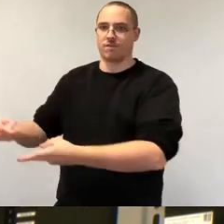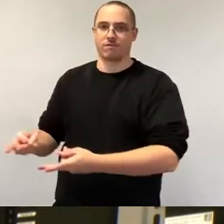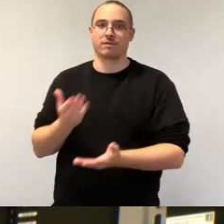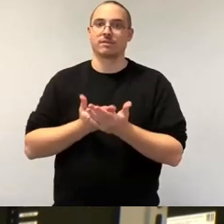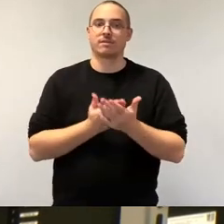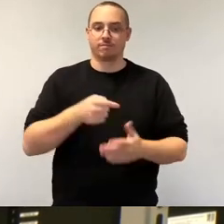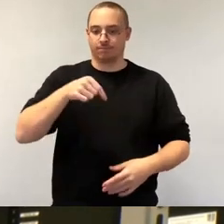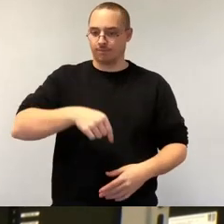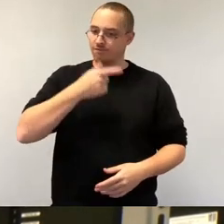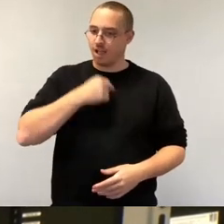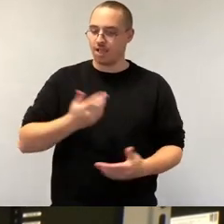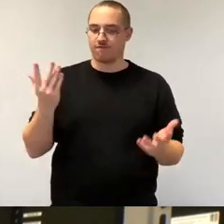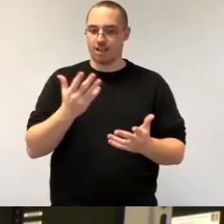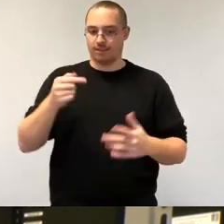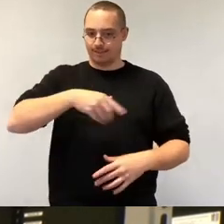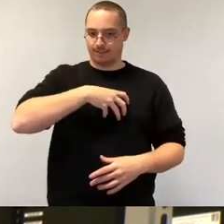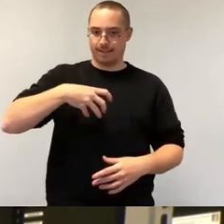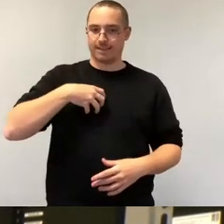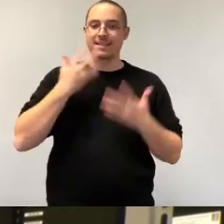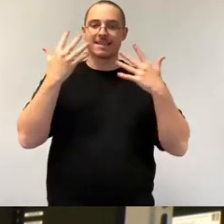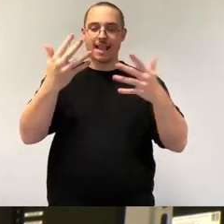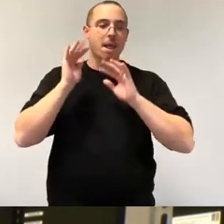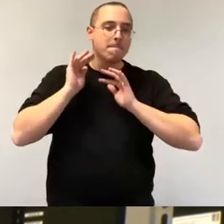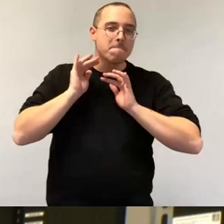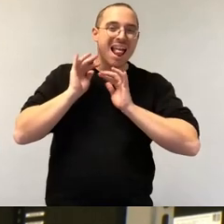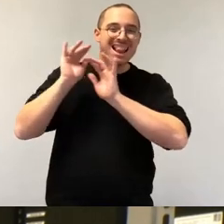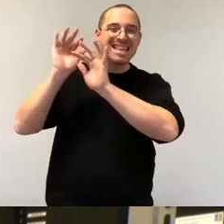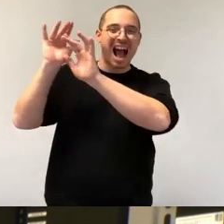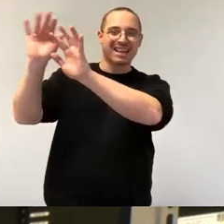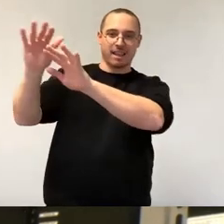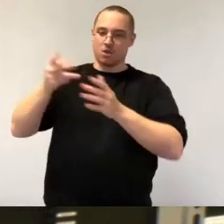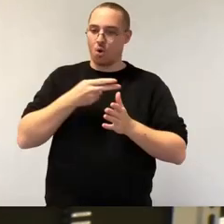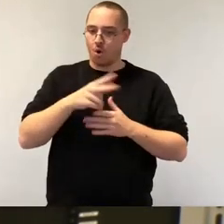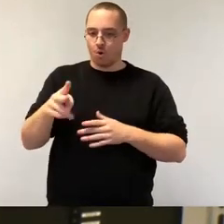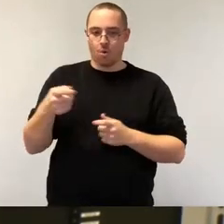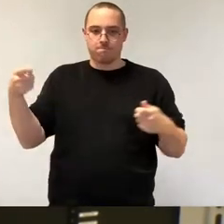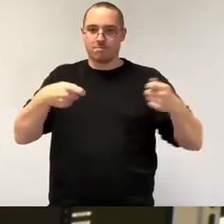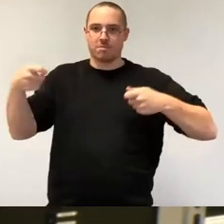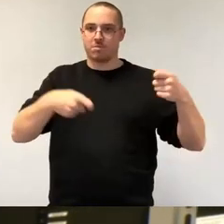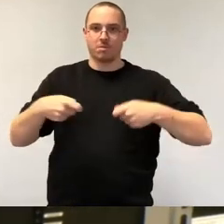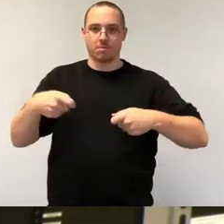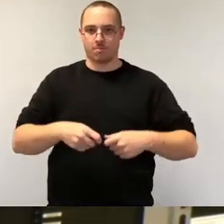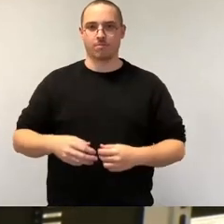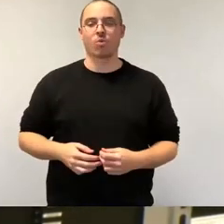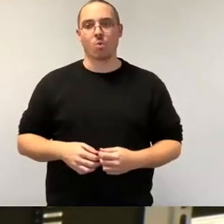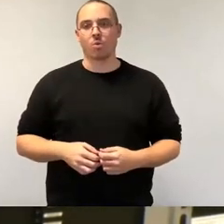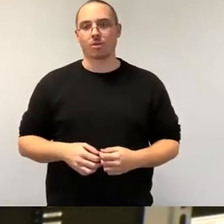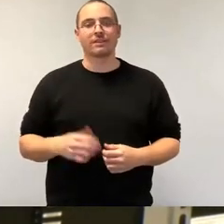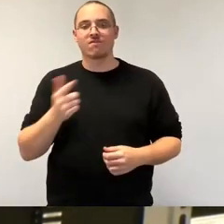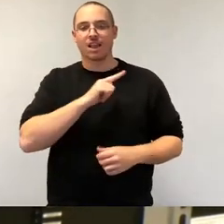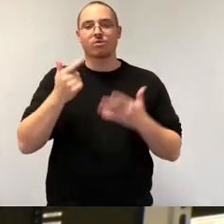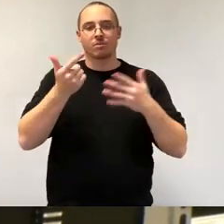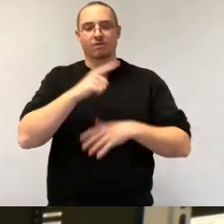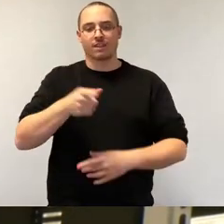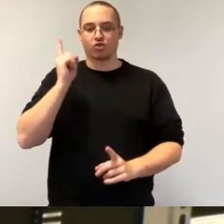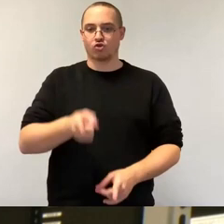investieren. Es wird eine hochmoderne Fabrik gebaut, die ab 2027 Chips in die ganze Welt liefern